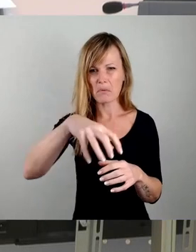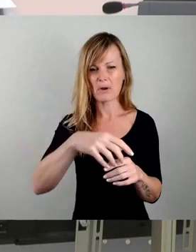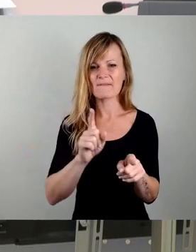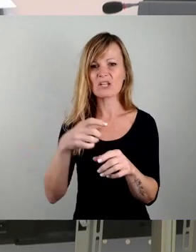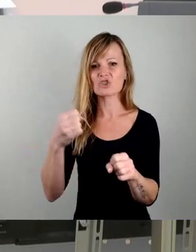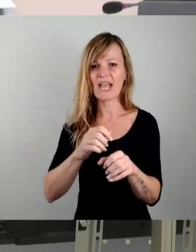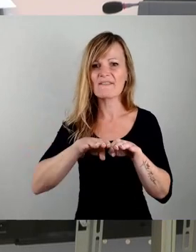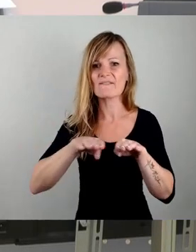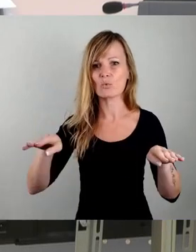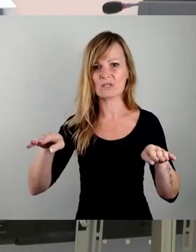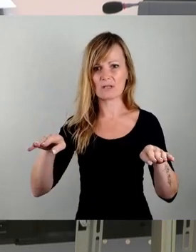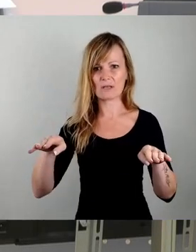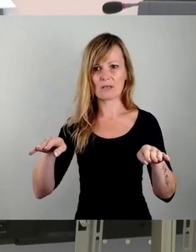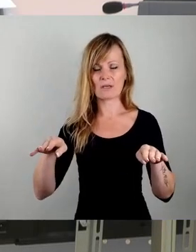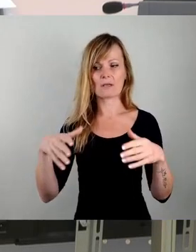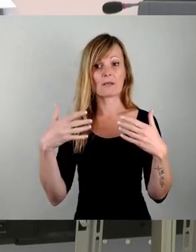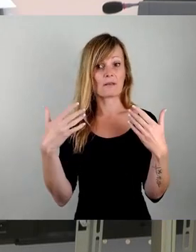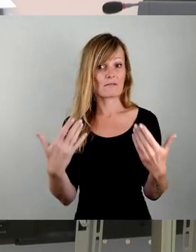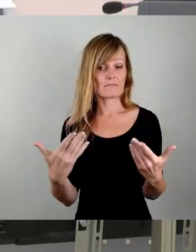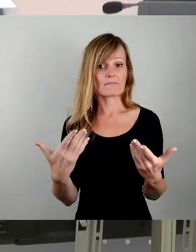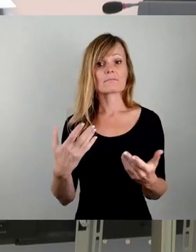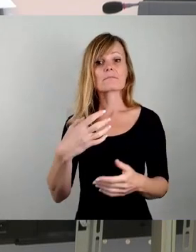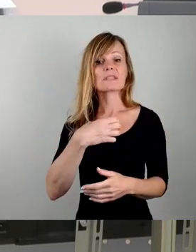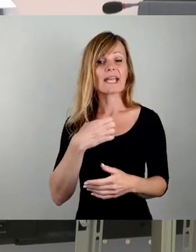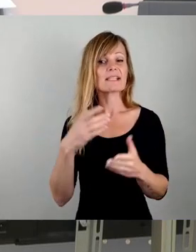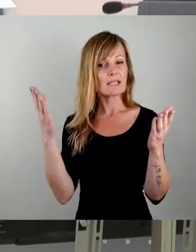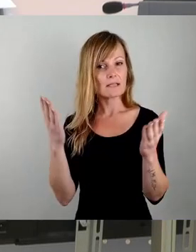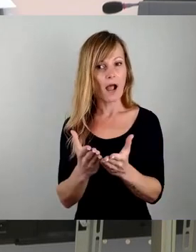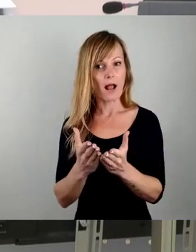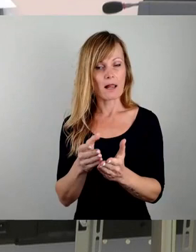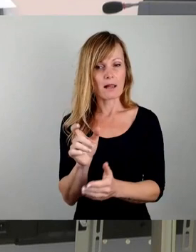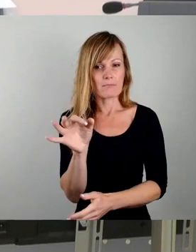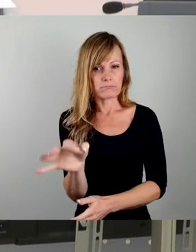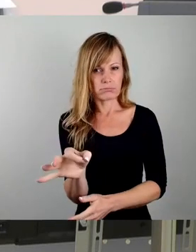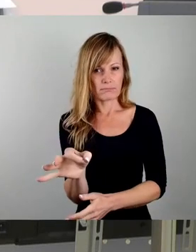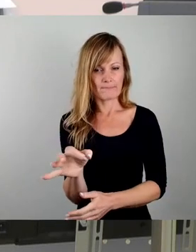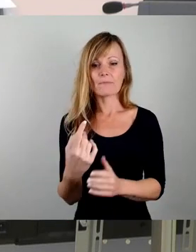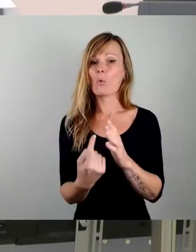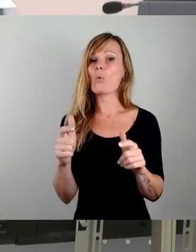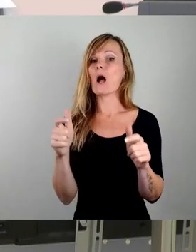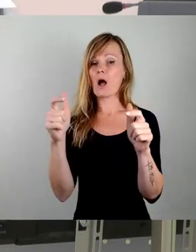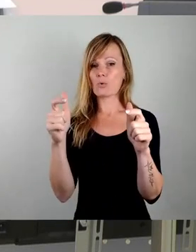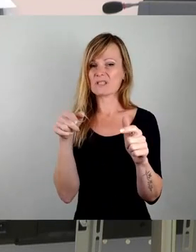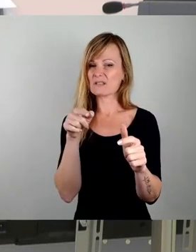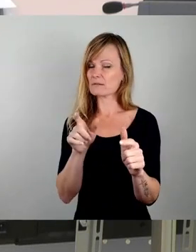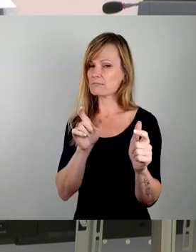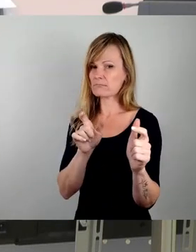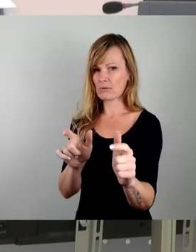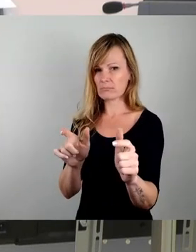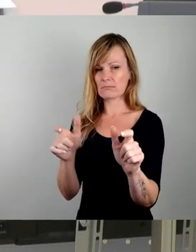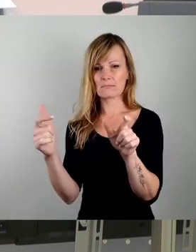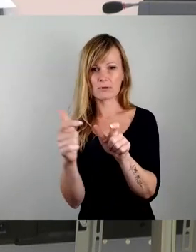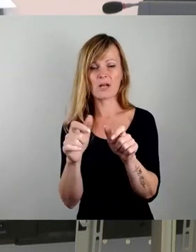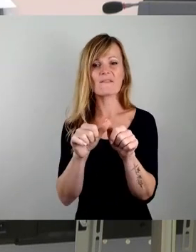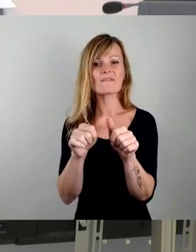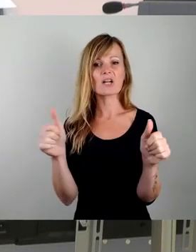Dresden liegt in einem Tal und Hochhäuser behindern massiv die Zufuhr von Frischluft in